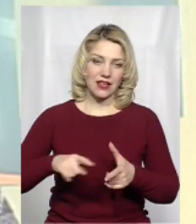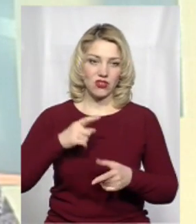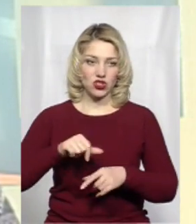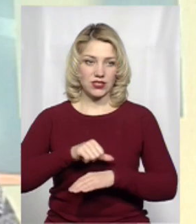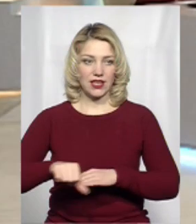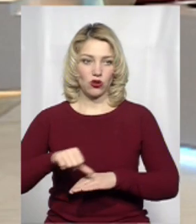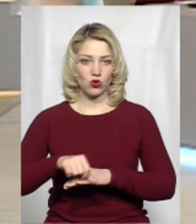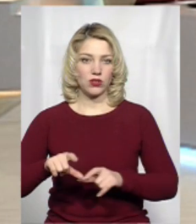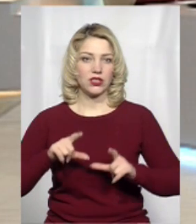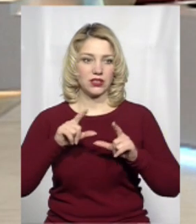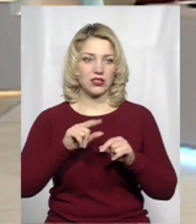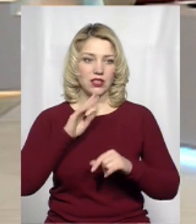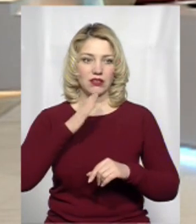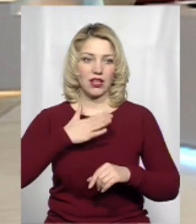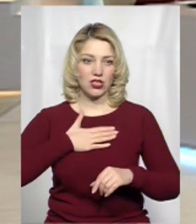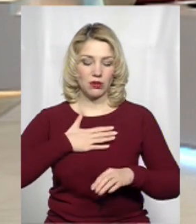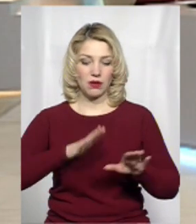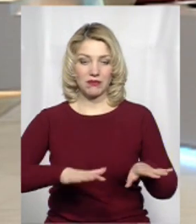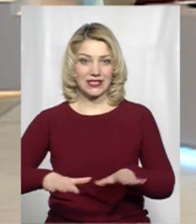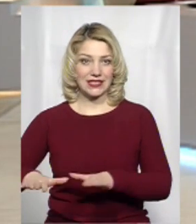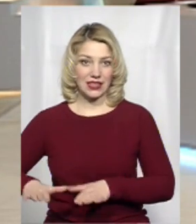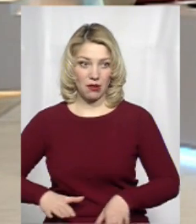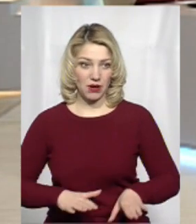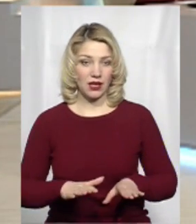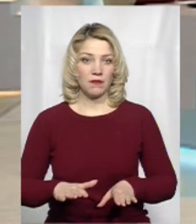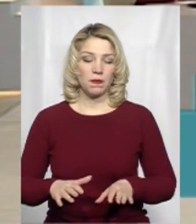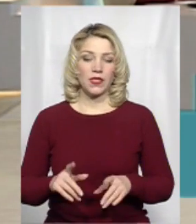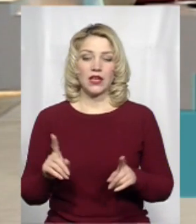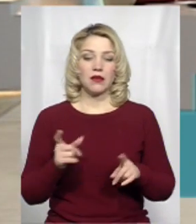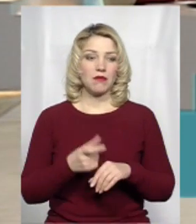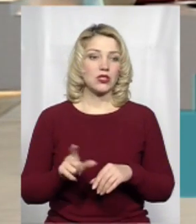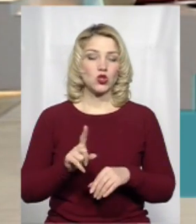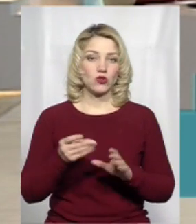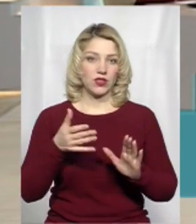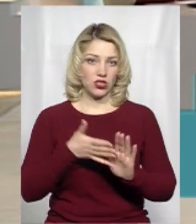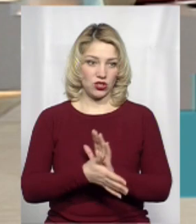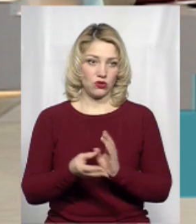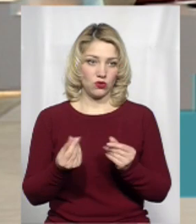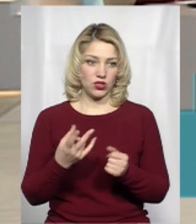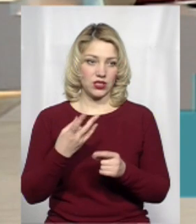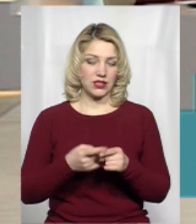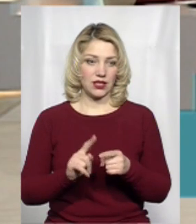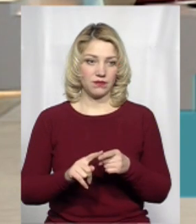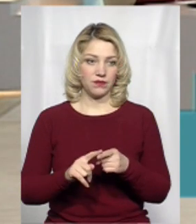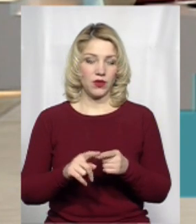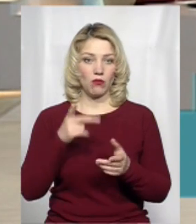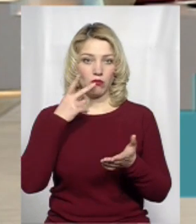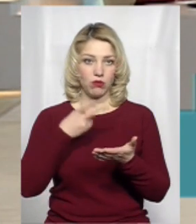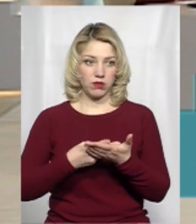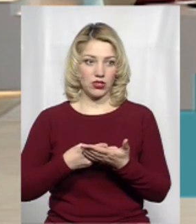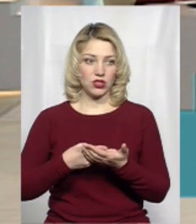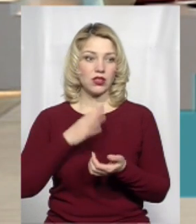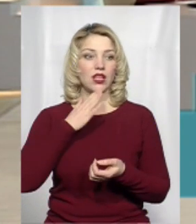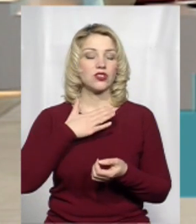їздять нашими місцинами, максимум, на що вони витрачають кошти, це побачать